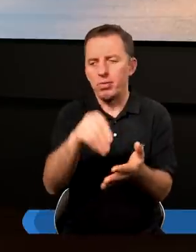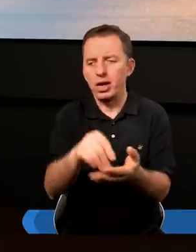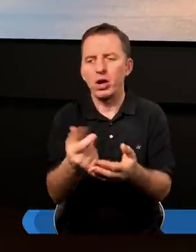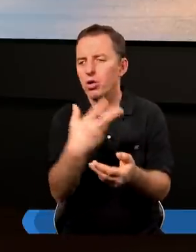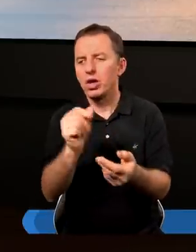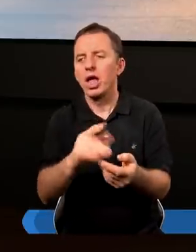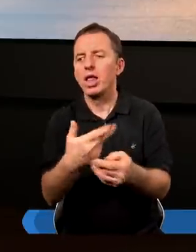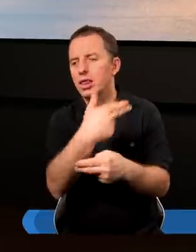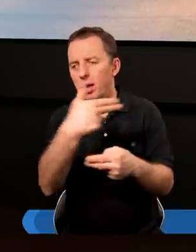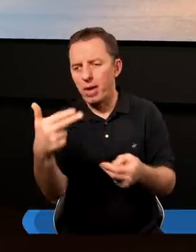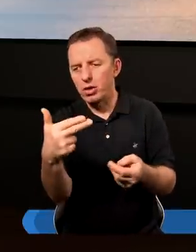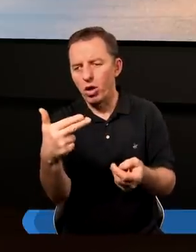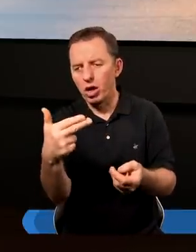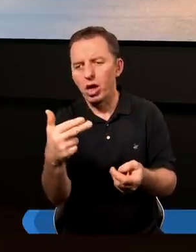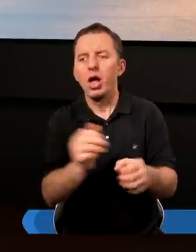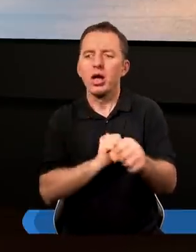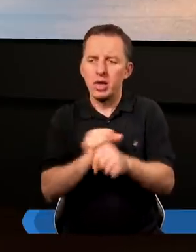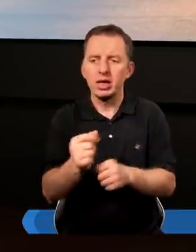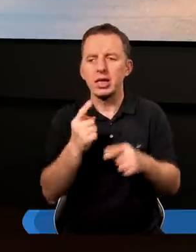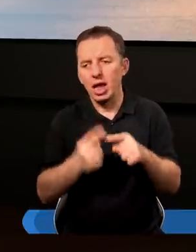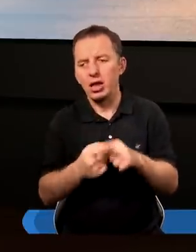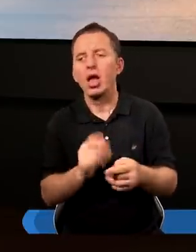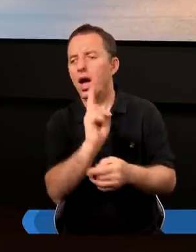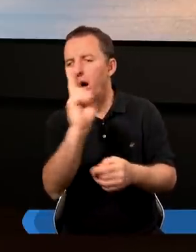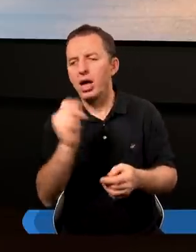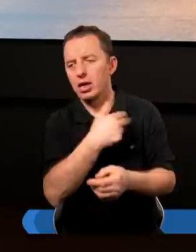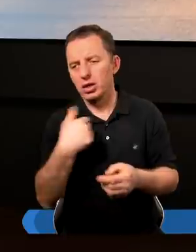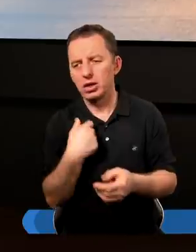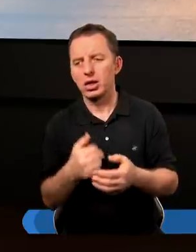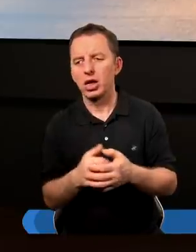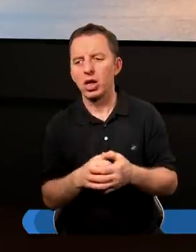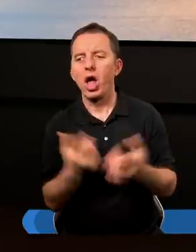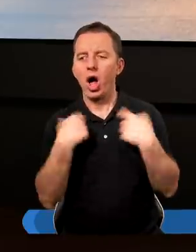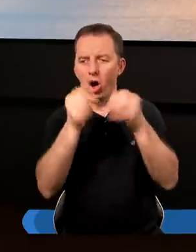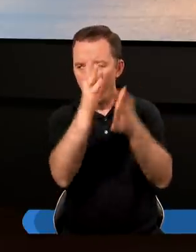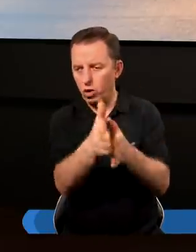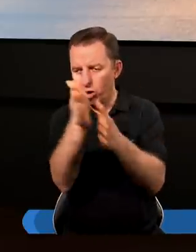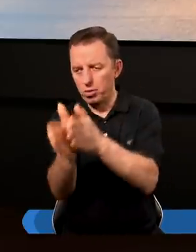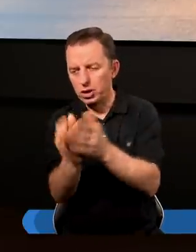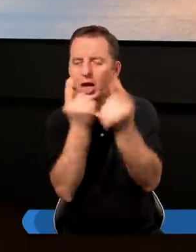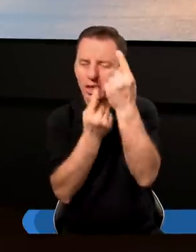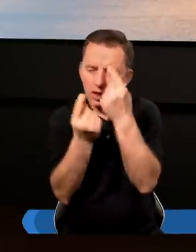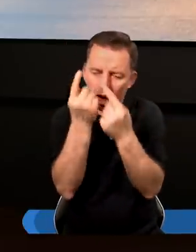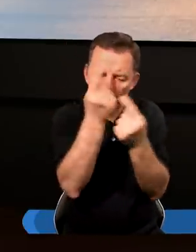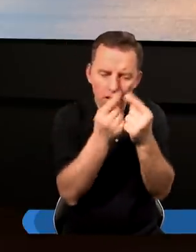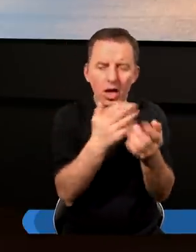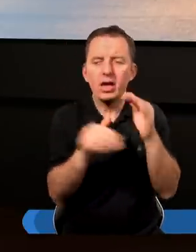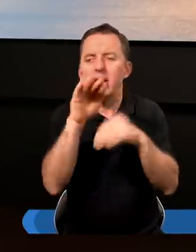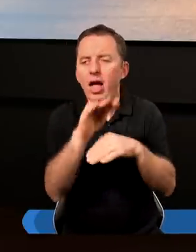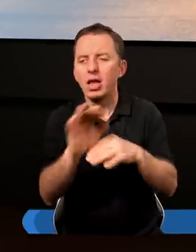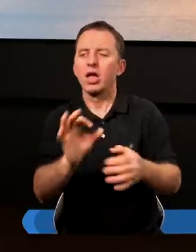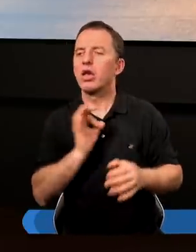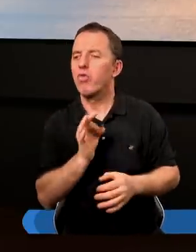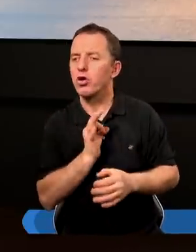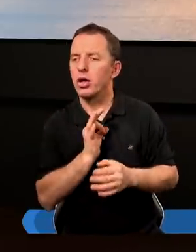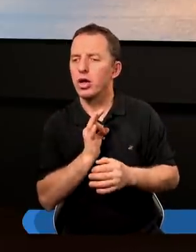tematu. Niech zatem każdy osobiście zastanawiając się nad